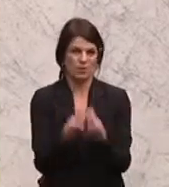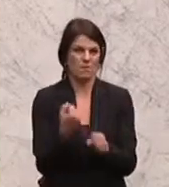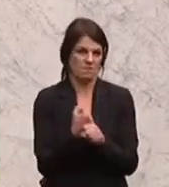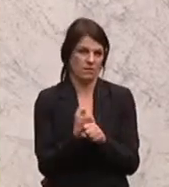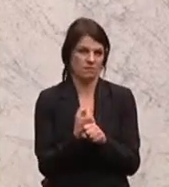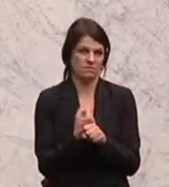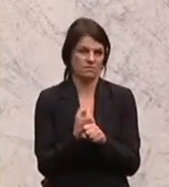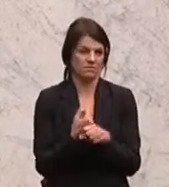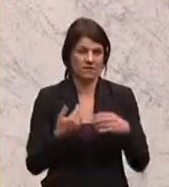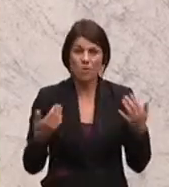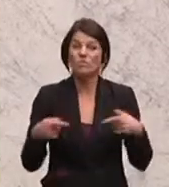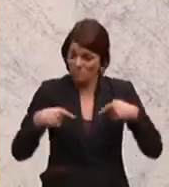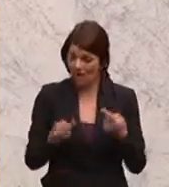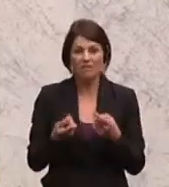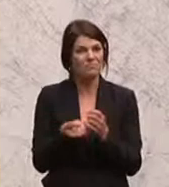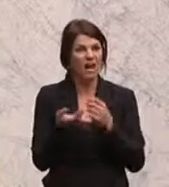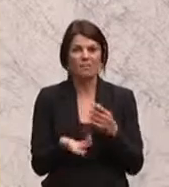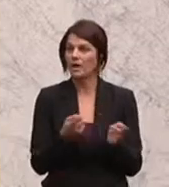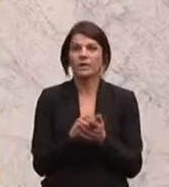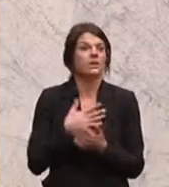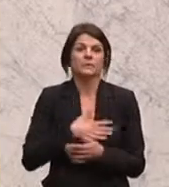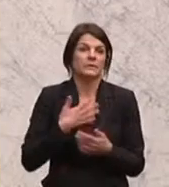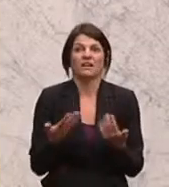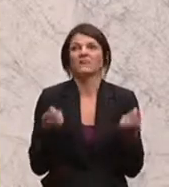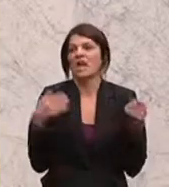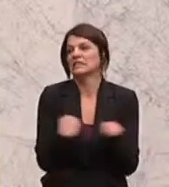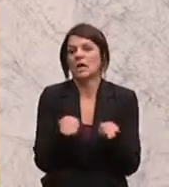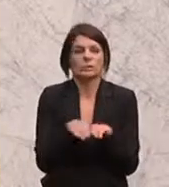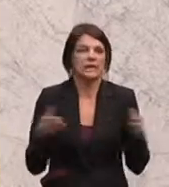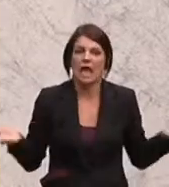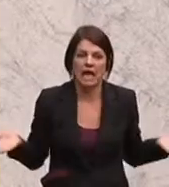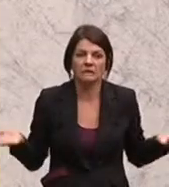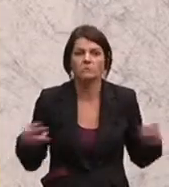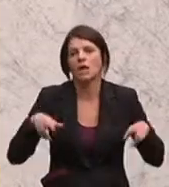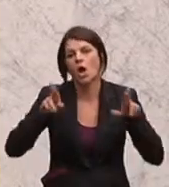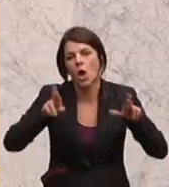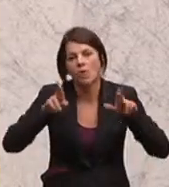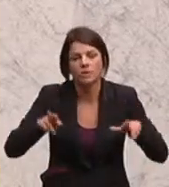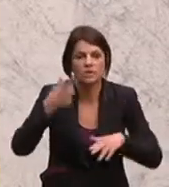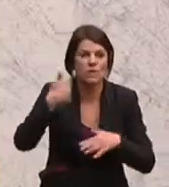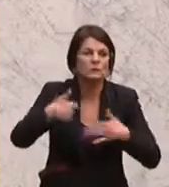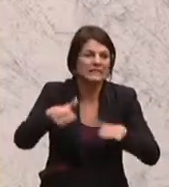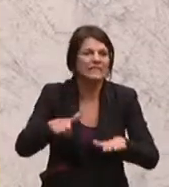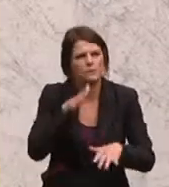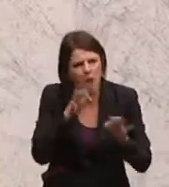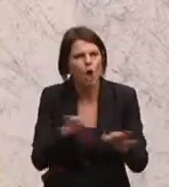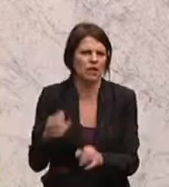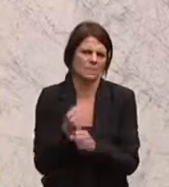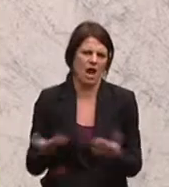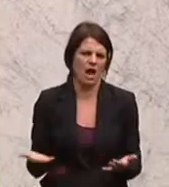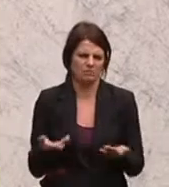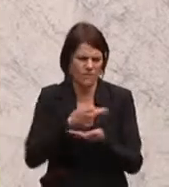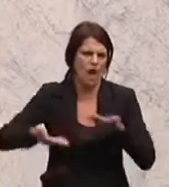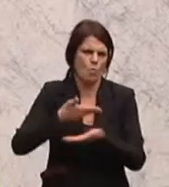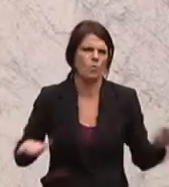letzten Endes dann resultiert das in diesen unsäglichen Finanzausgleich, die hoffentlich 2016 ordentlich geführt werden, diese